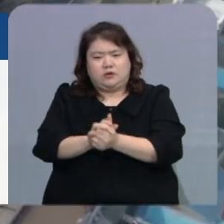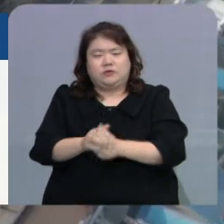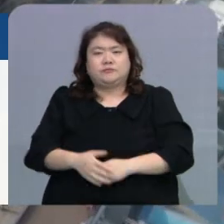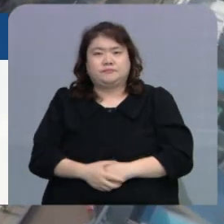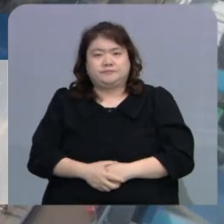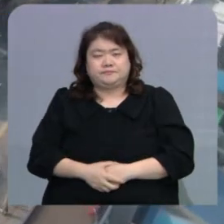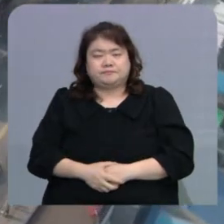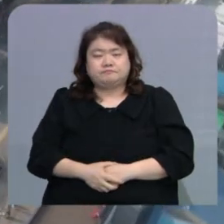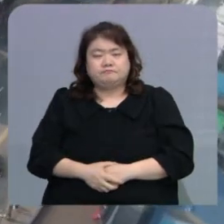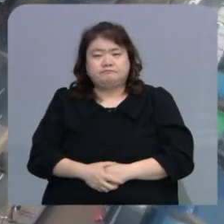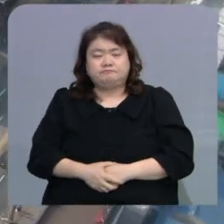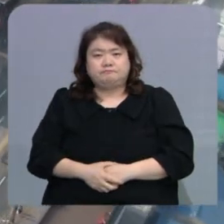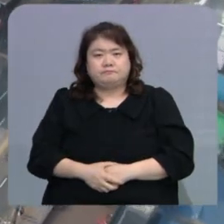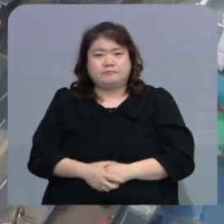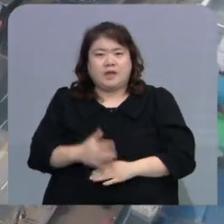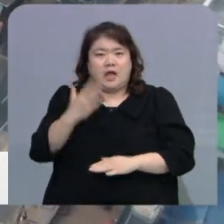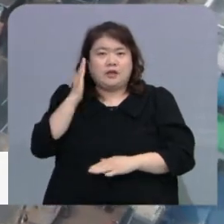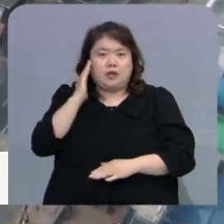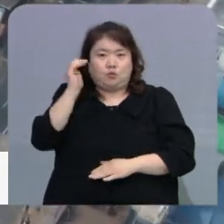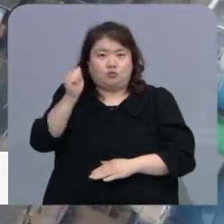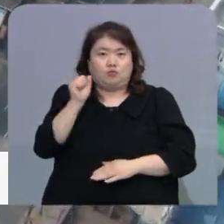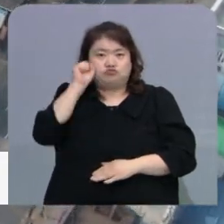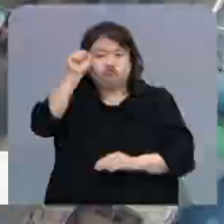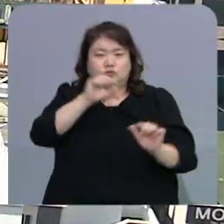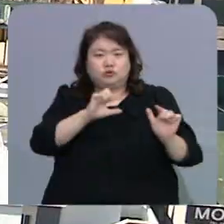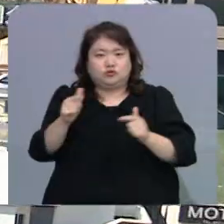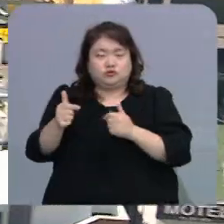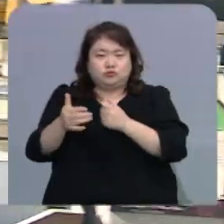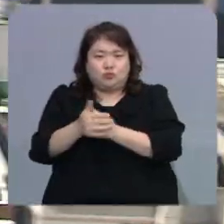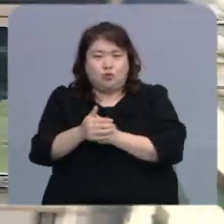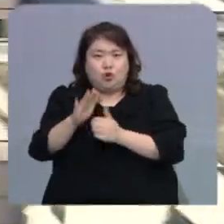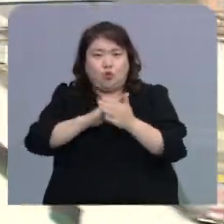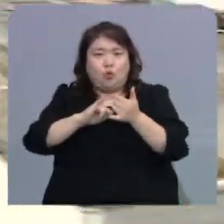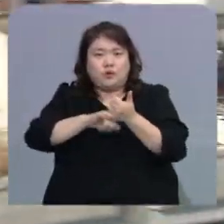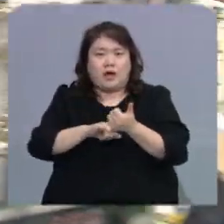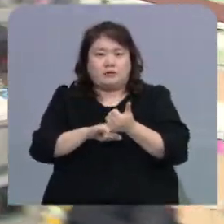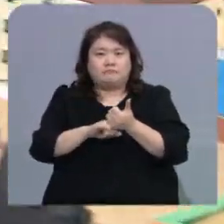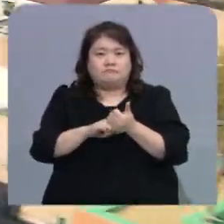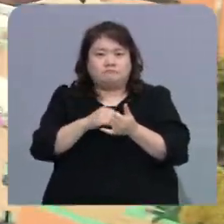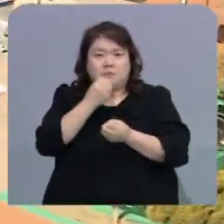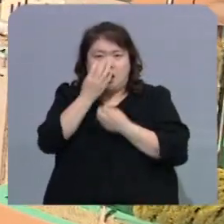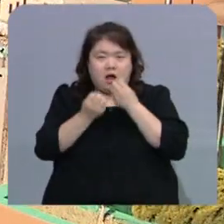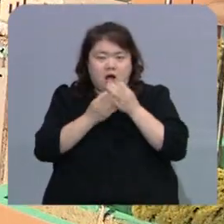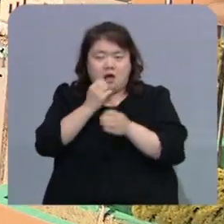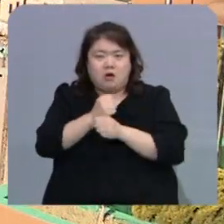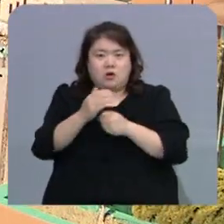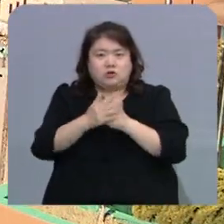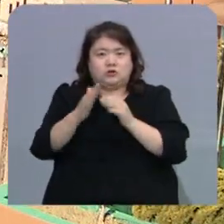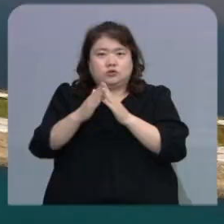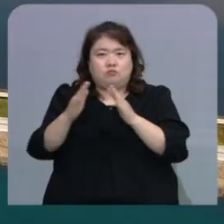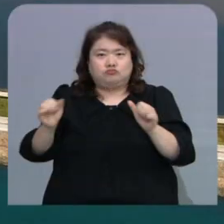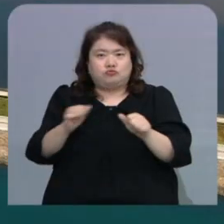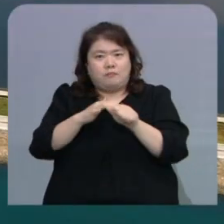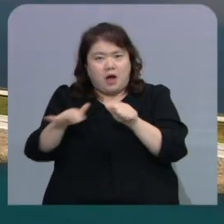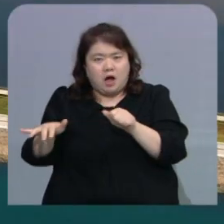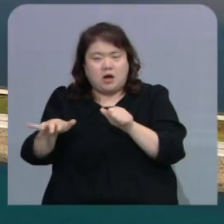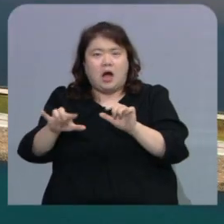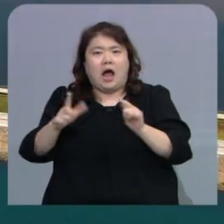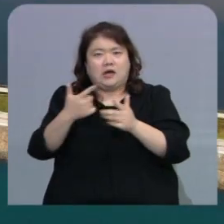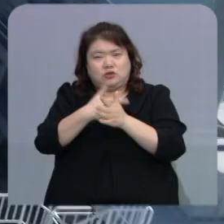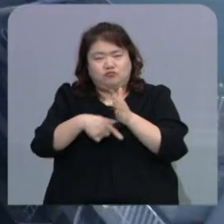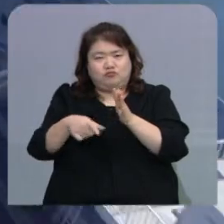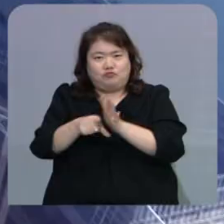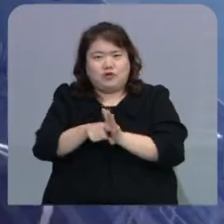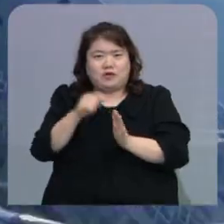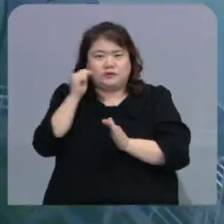상태죠. 대권 후보들도 저마다 메가시티 공약을 쏟아내는 가운데 전북이 외딴 섬으로 남지 않기 위한 철저한